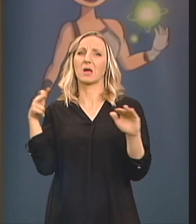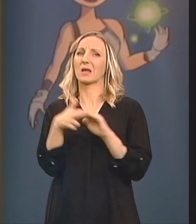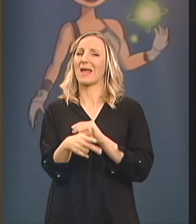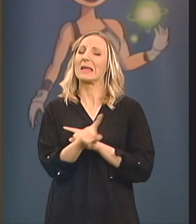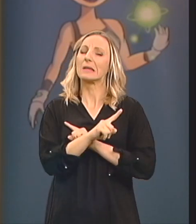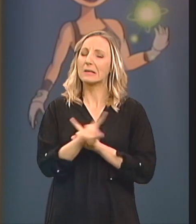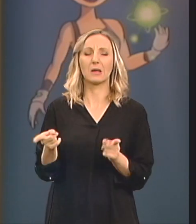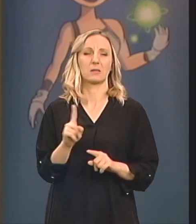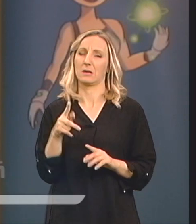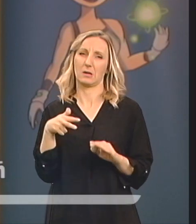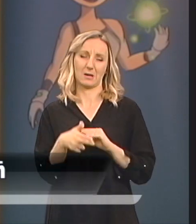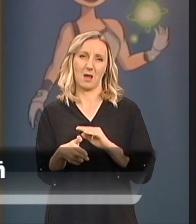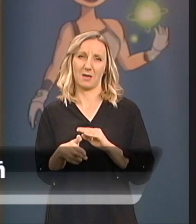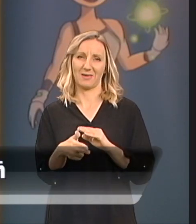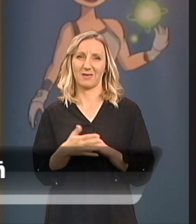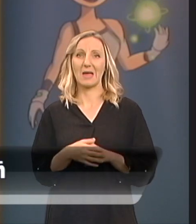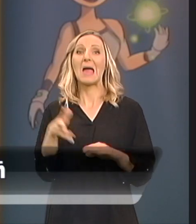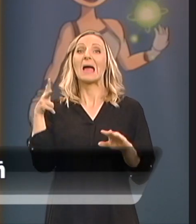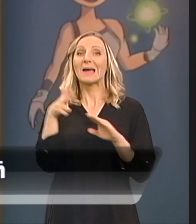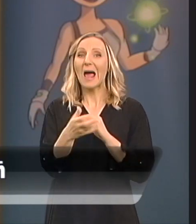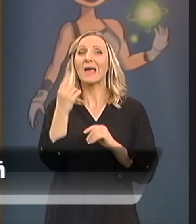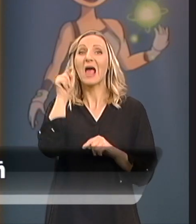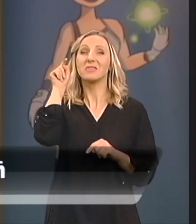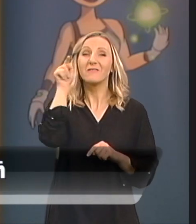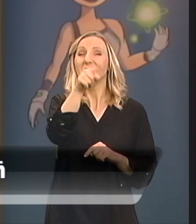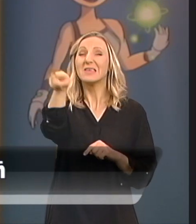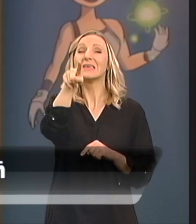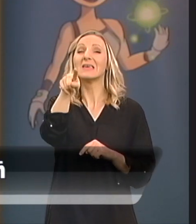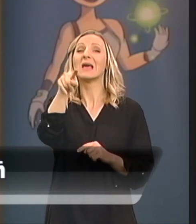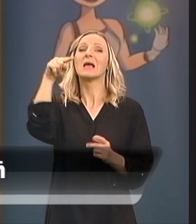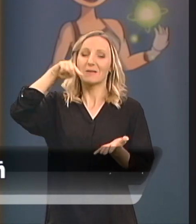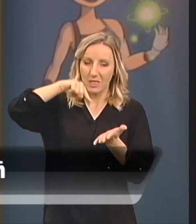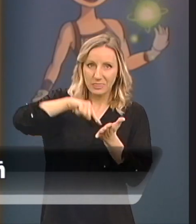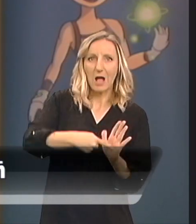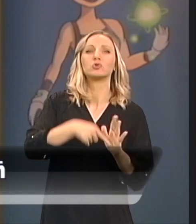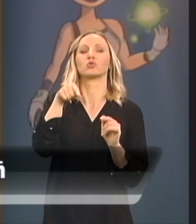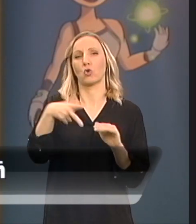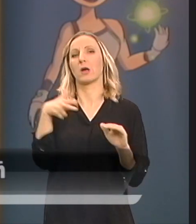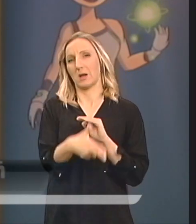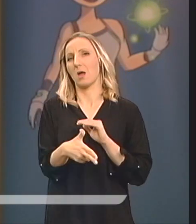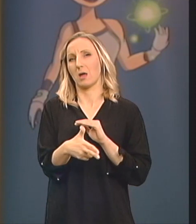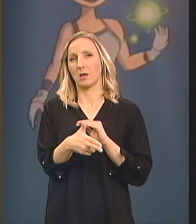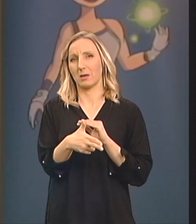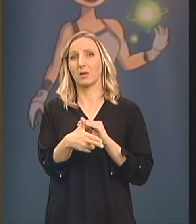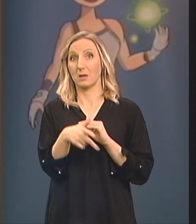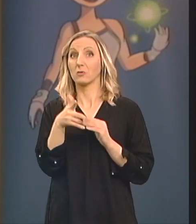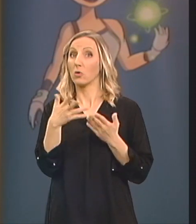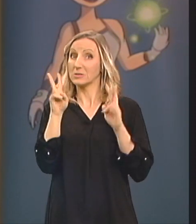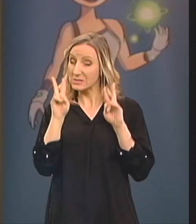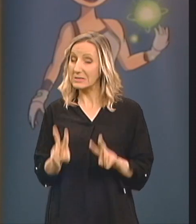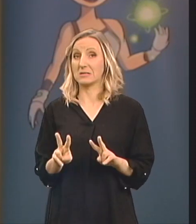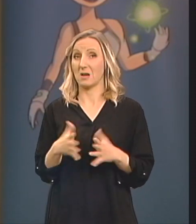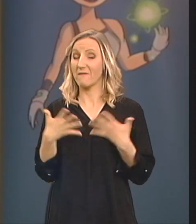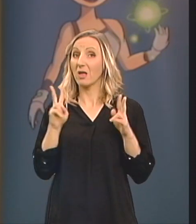Nikada nije kraj Kraj je tamo gdje vi stavite tačku To je jedna velika istina